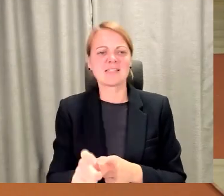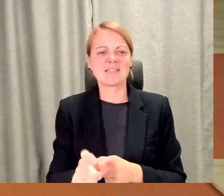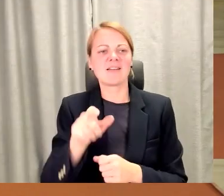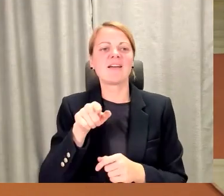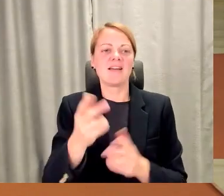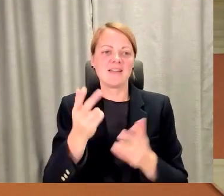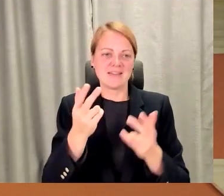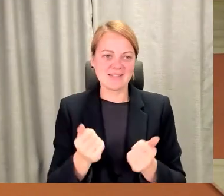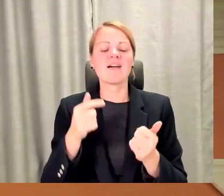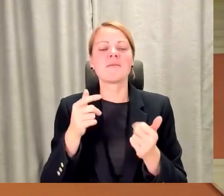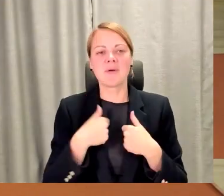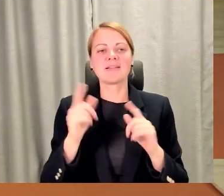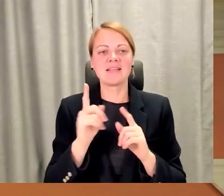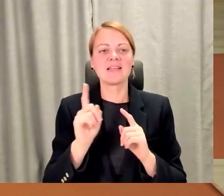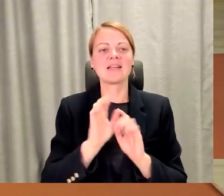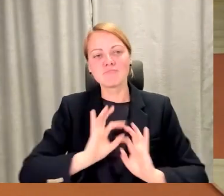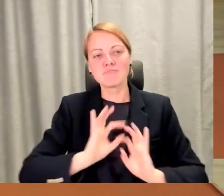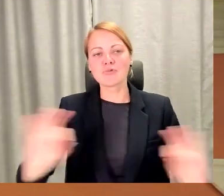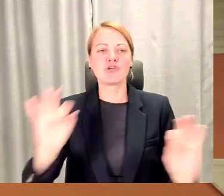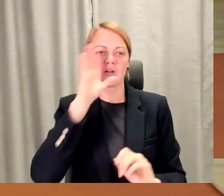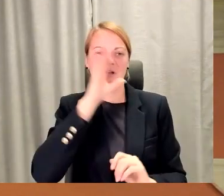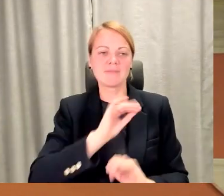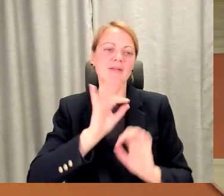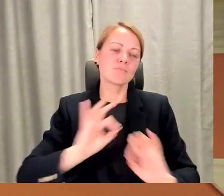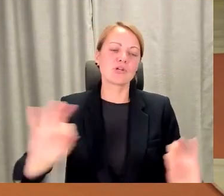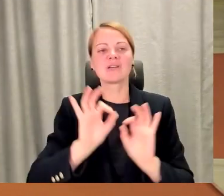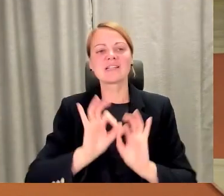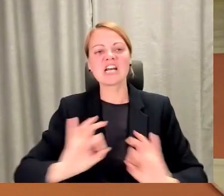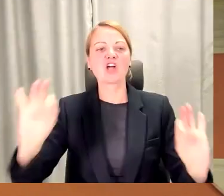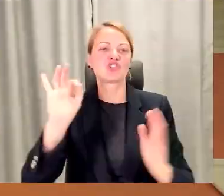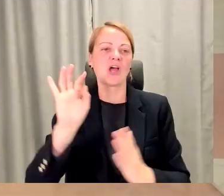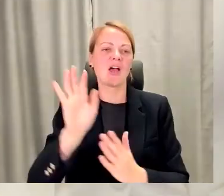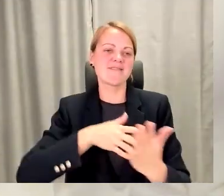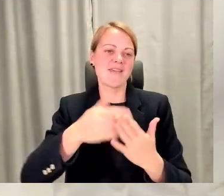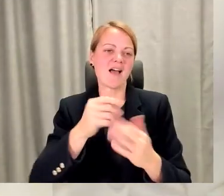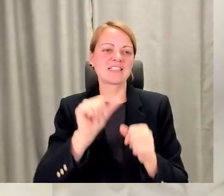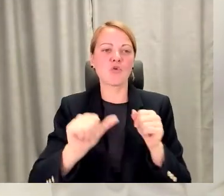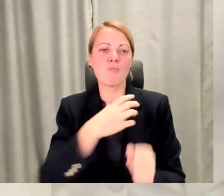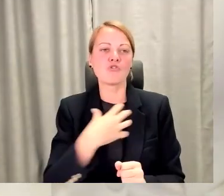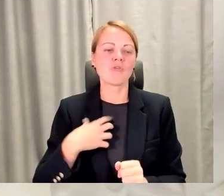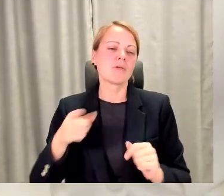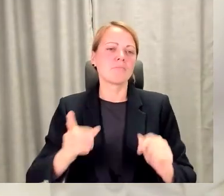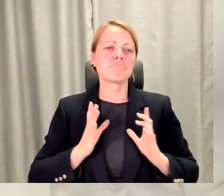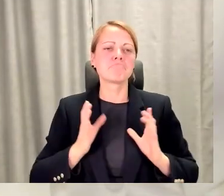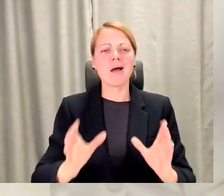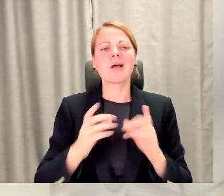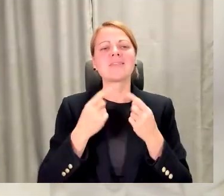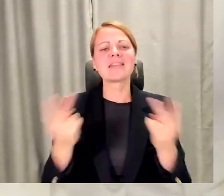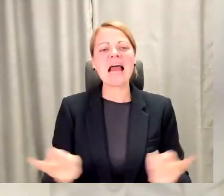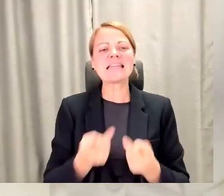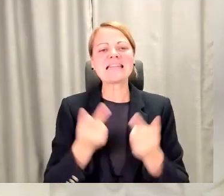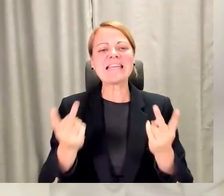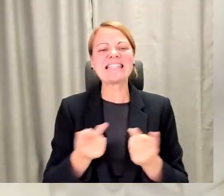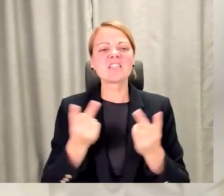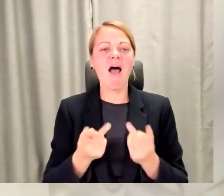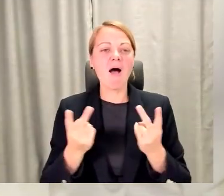brīnišķīgajā krāšanajā Siguldas pašvaldībā. Siguldas pašvaldība ir bagāta tradīcijām. Un viena no tam mums ir